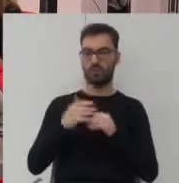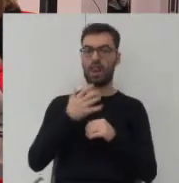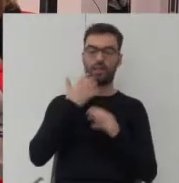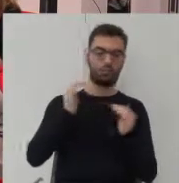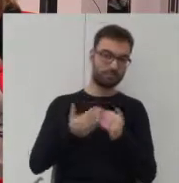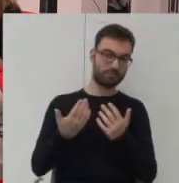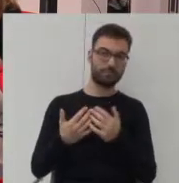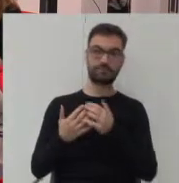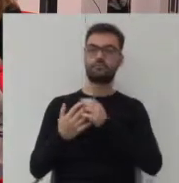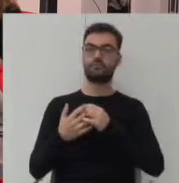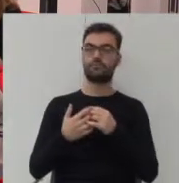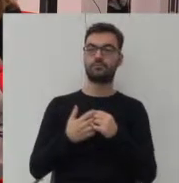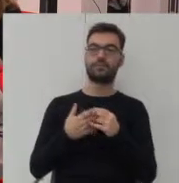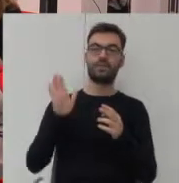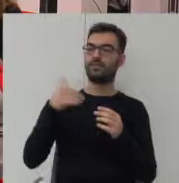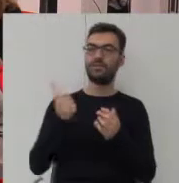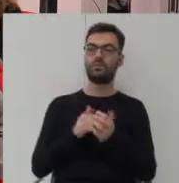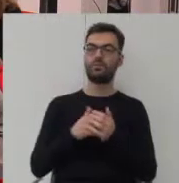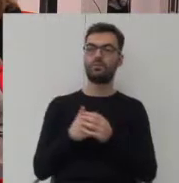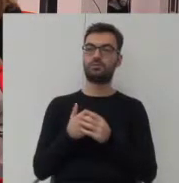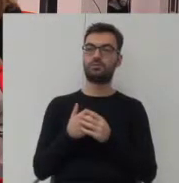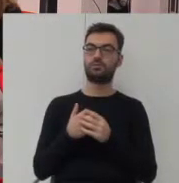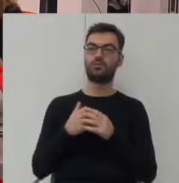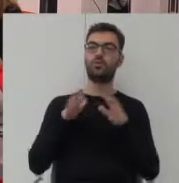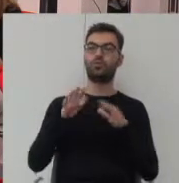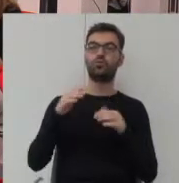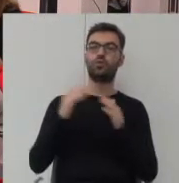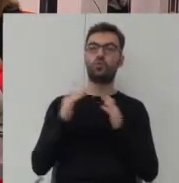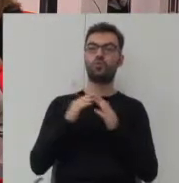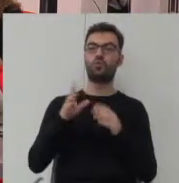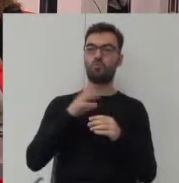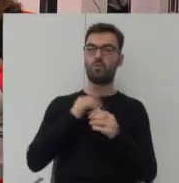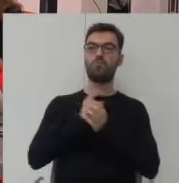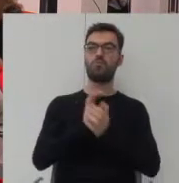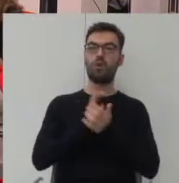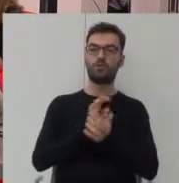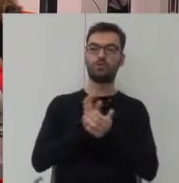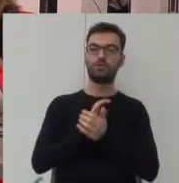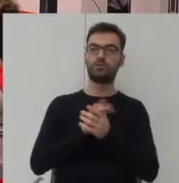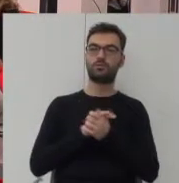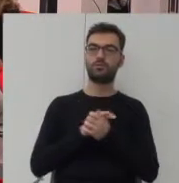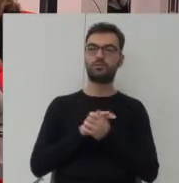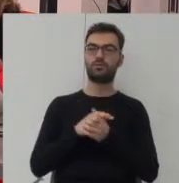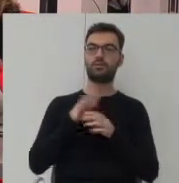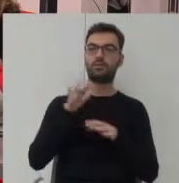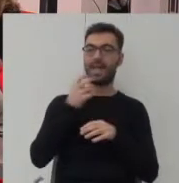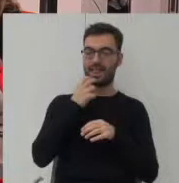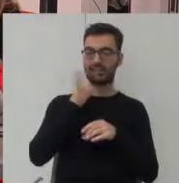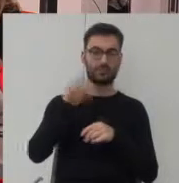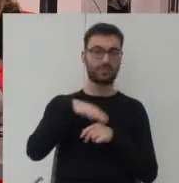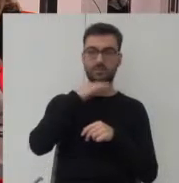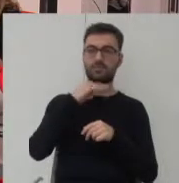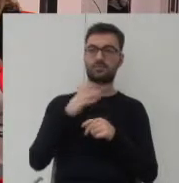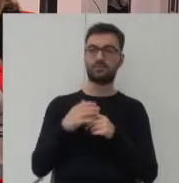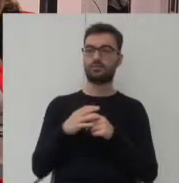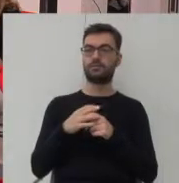I nawet nie trzeba, jakby wiele takich domów może produkować tyle energii, że wystarczy, żeby